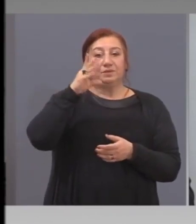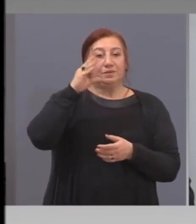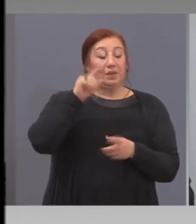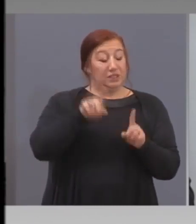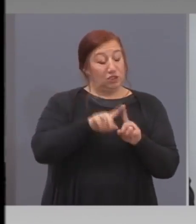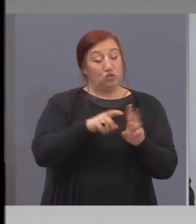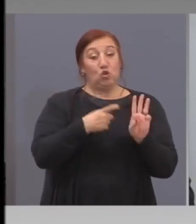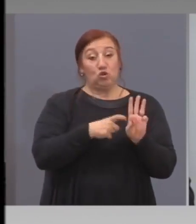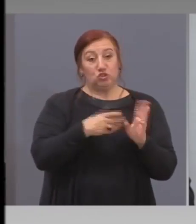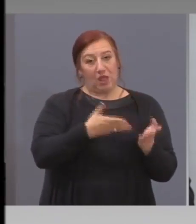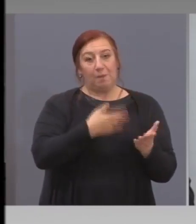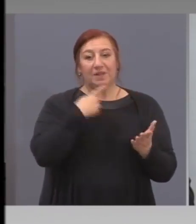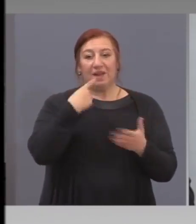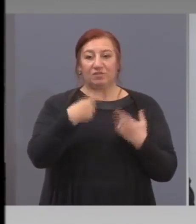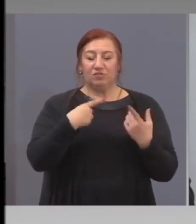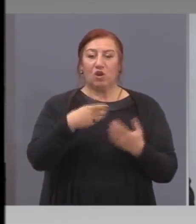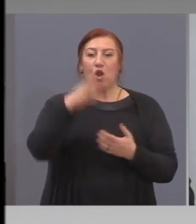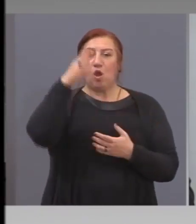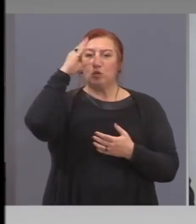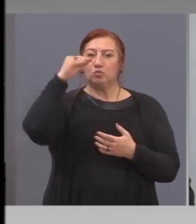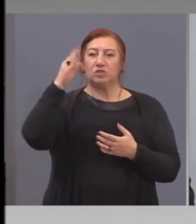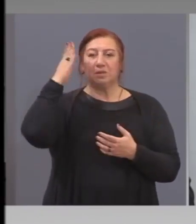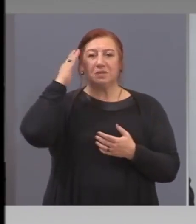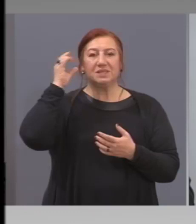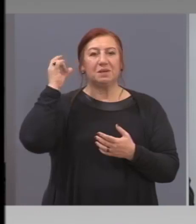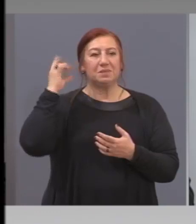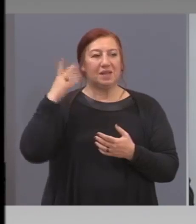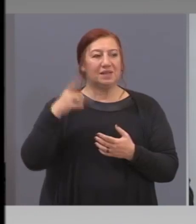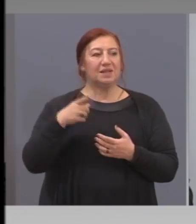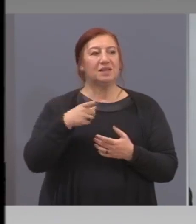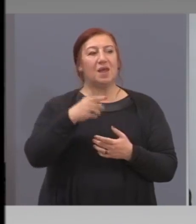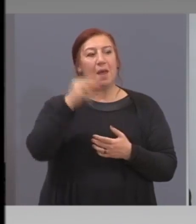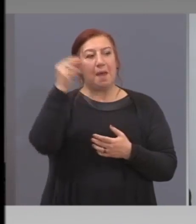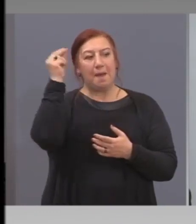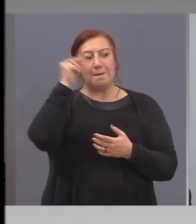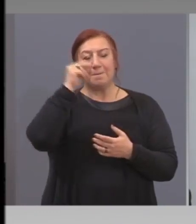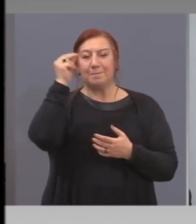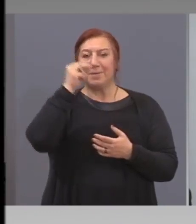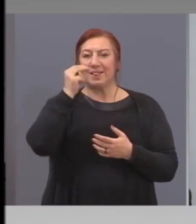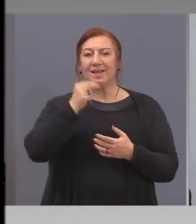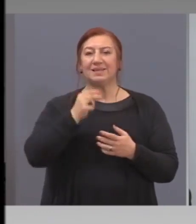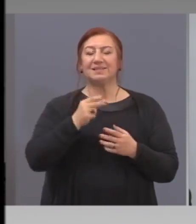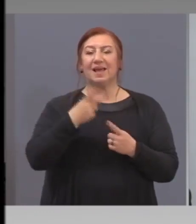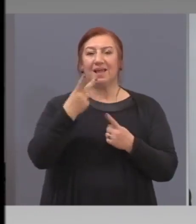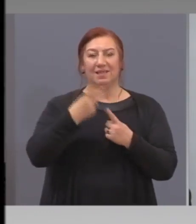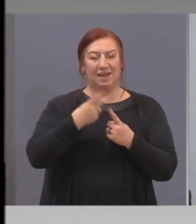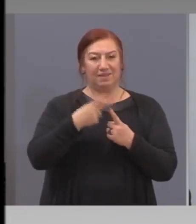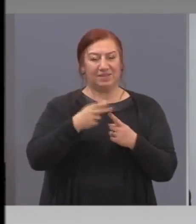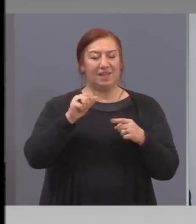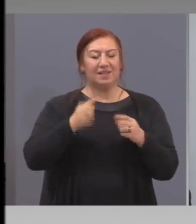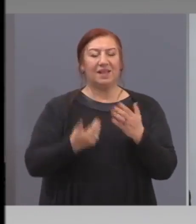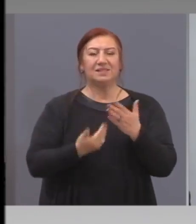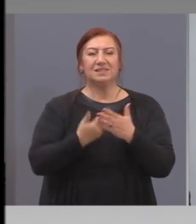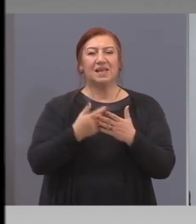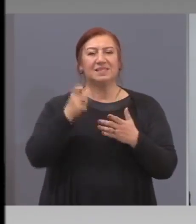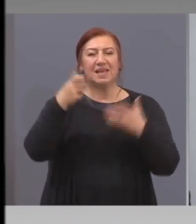да говори. Господин премьер, посветила нас Българска национална телевизия. Днес излезе статистика на Българска търговска